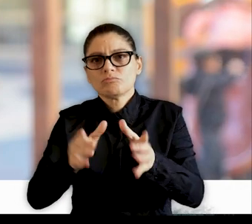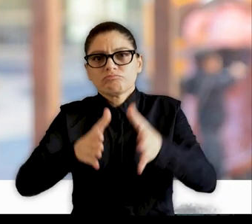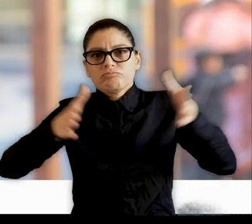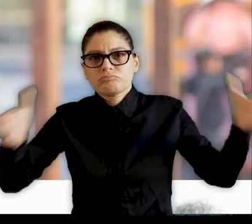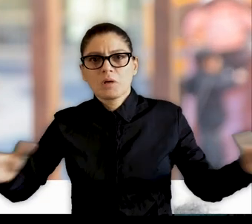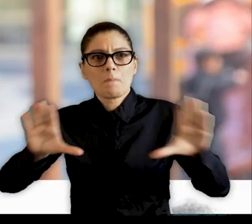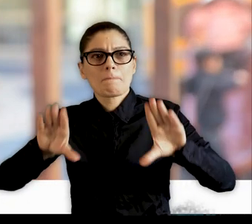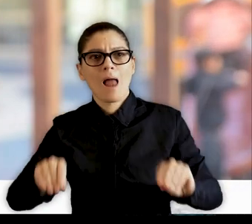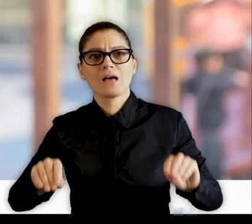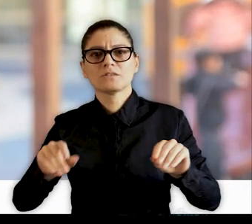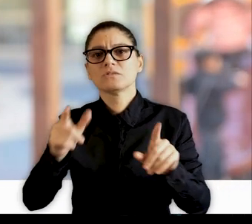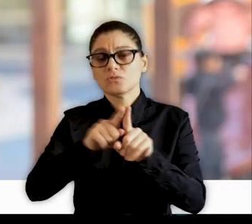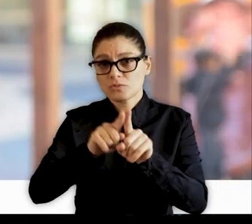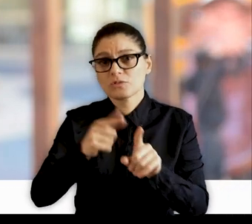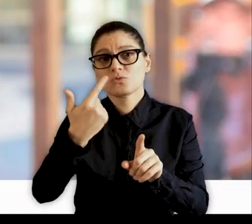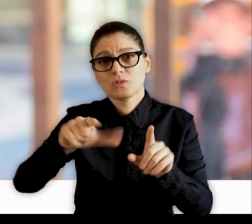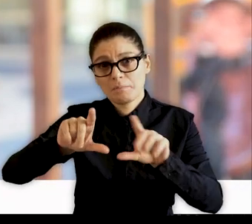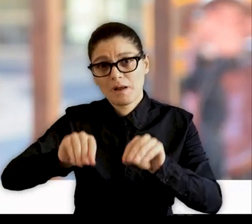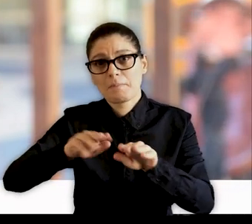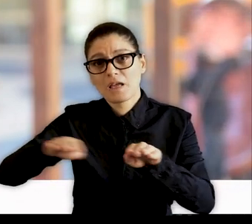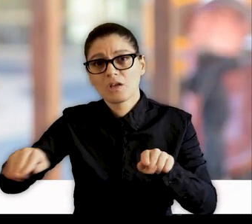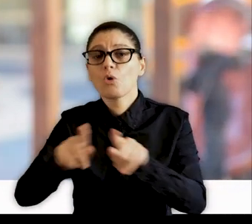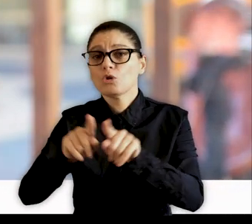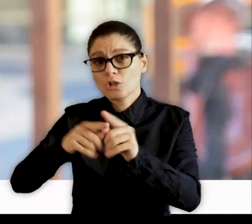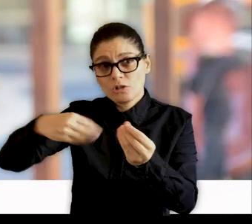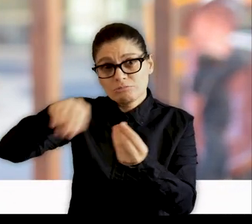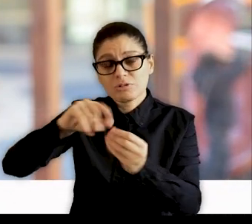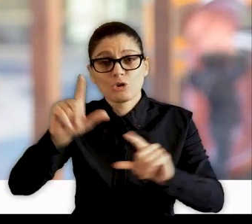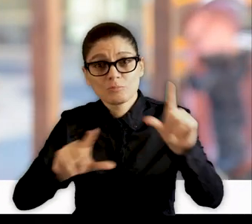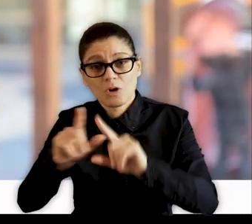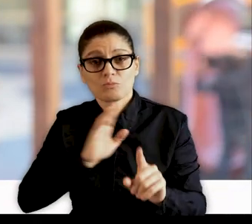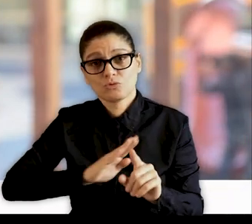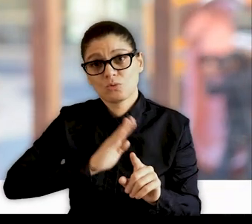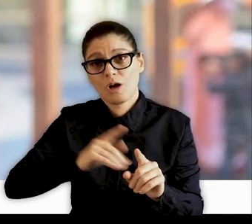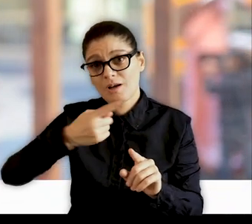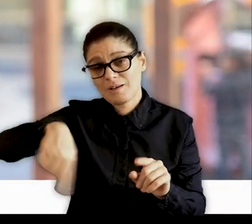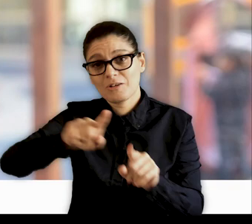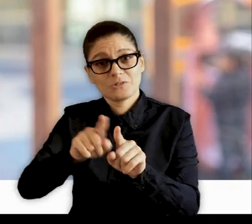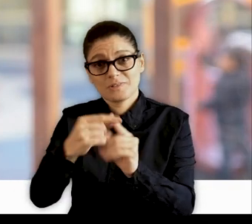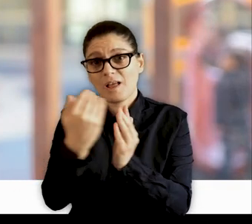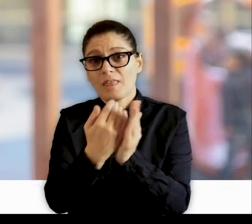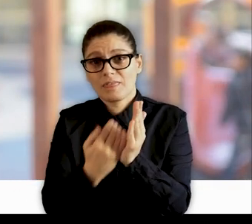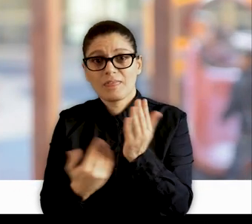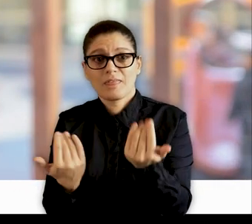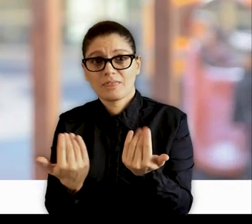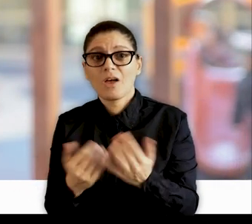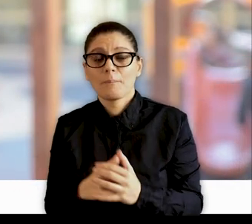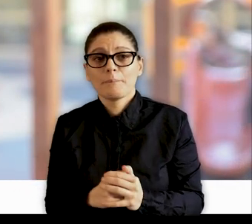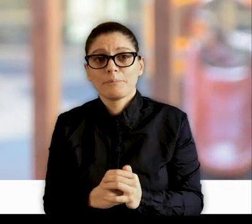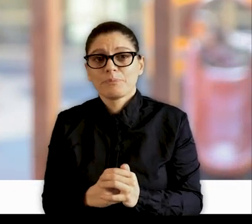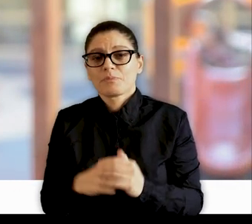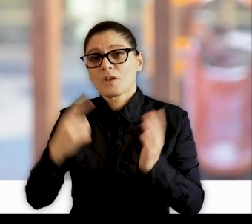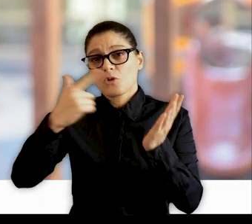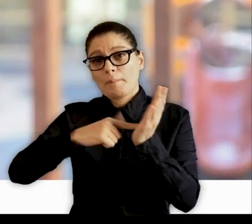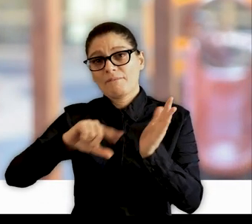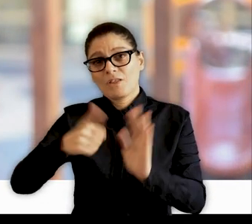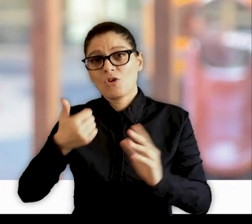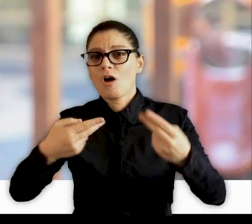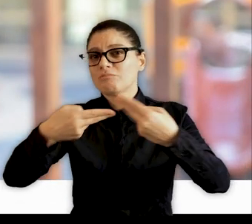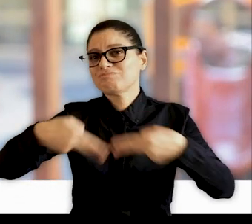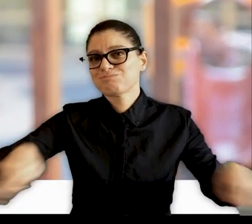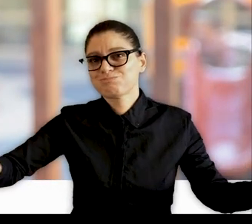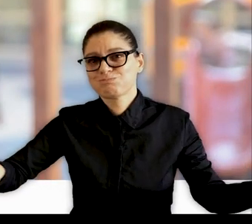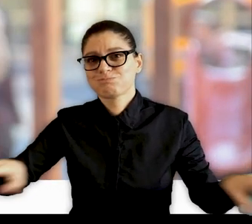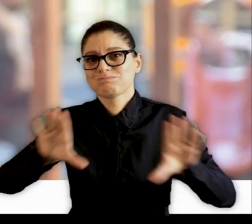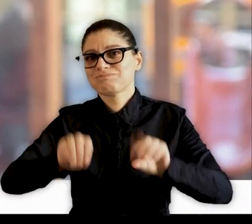logements dont nous avons tant besoin pour répondre à vos attentes. 2021 inaugurera un nouveau poste de police municipale et une maison de l